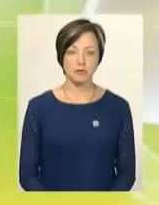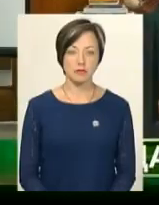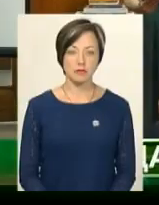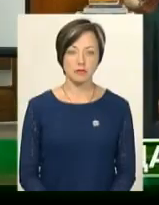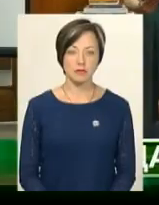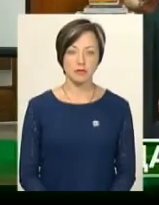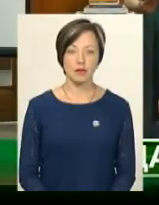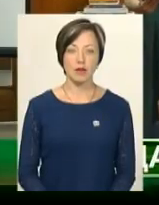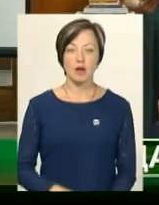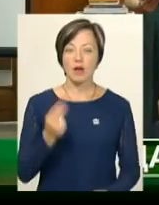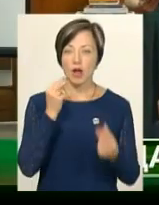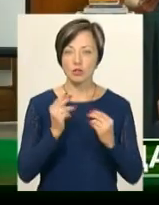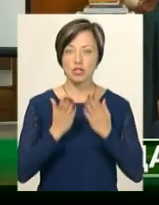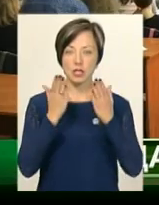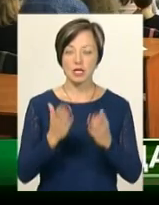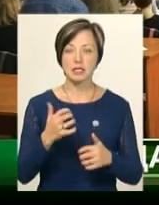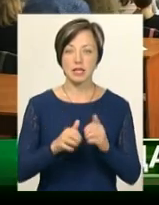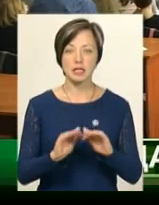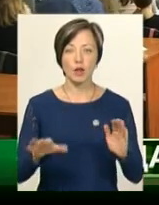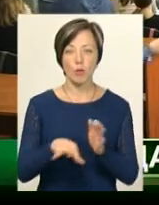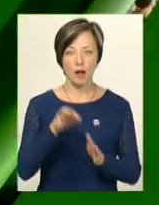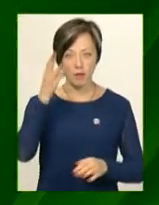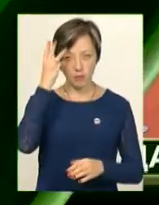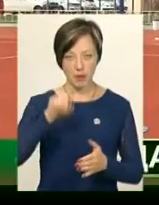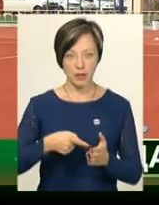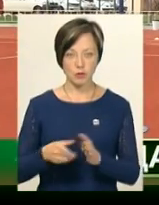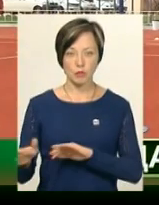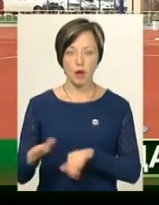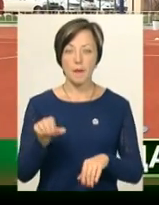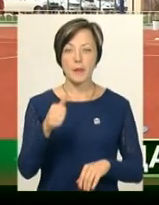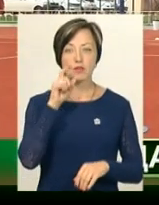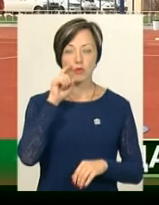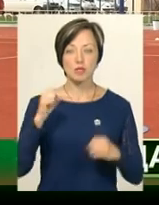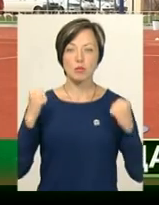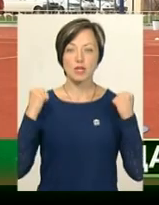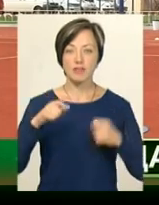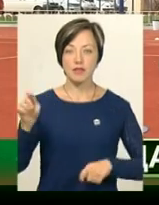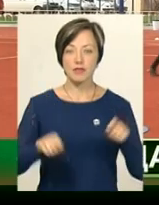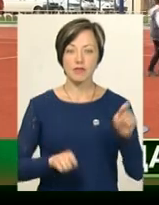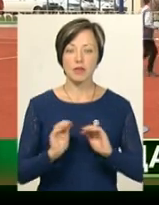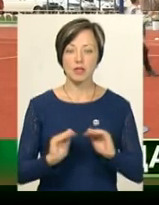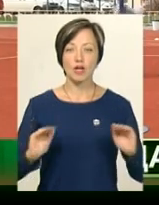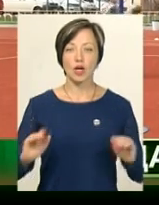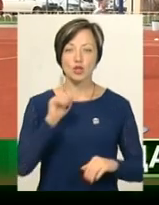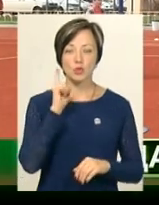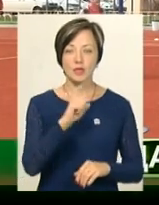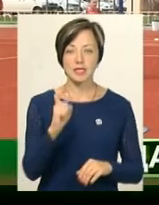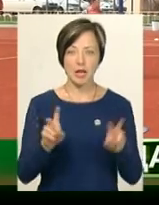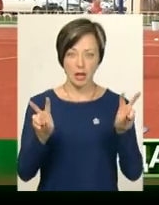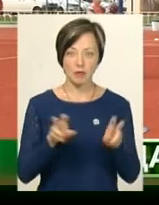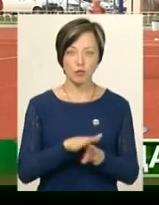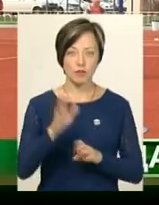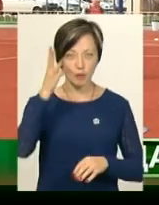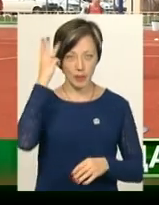Кращий очі та час поміж школярів обирали у Хмельницькому. Перший в Україні спортивний фестиваль школярів «Джуніор-Зет» відбувся у